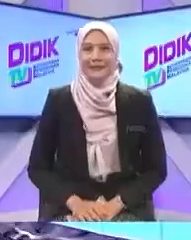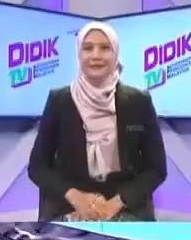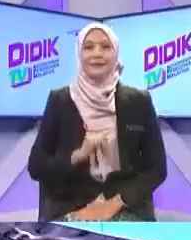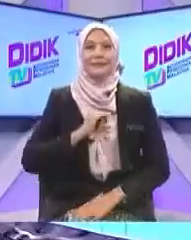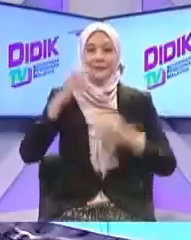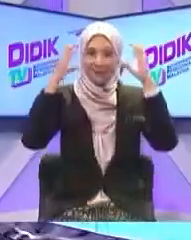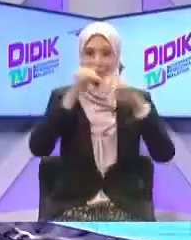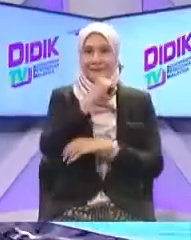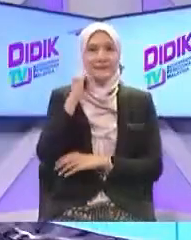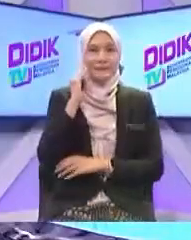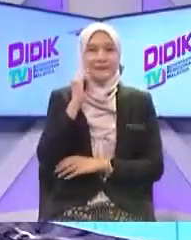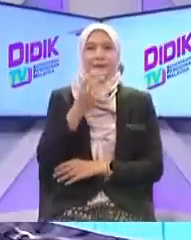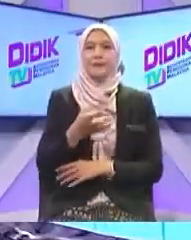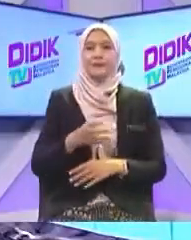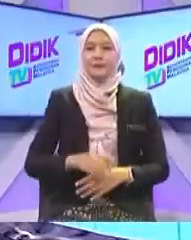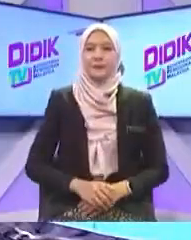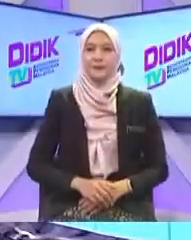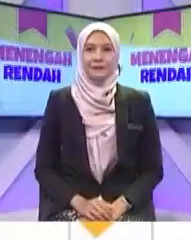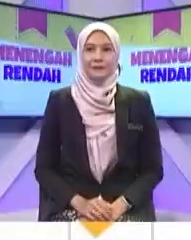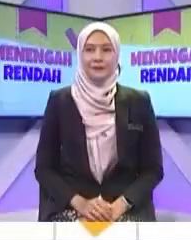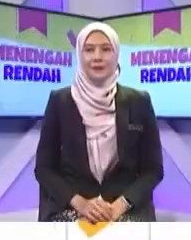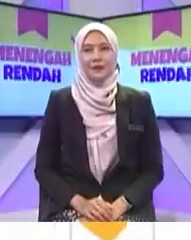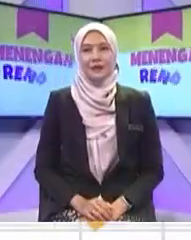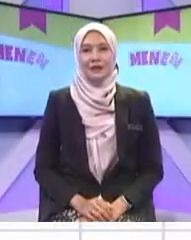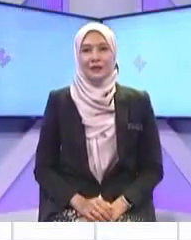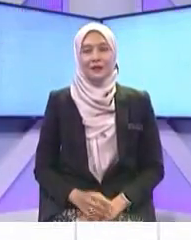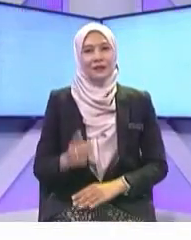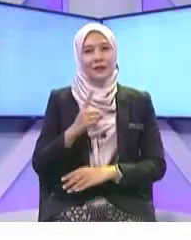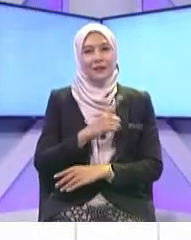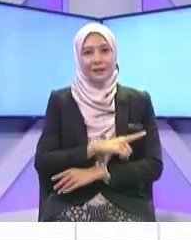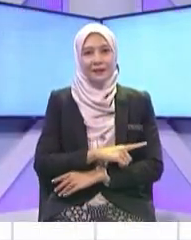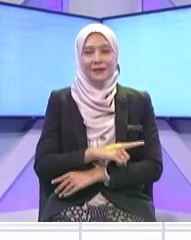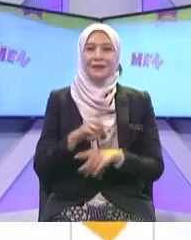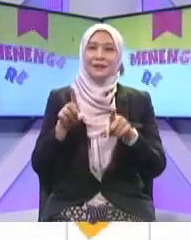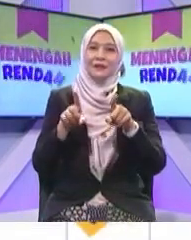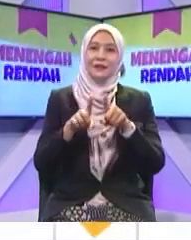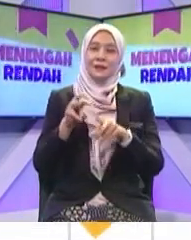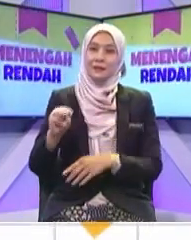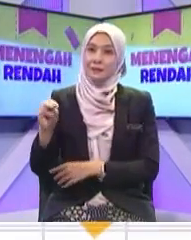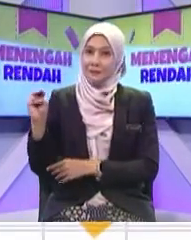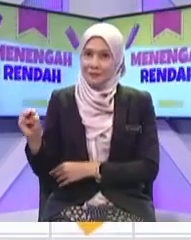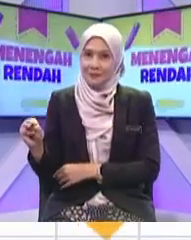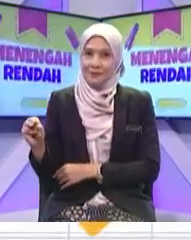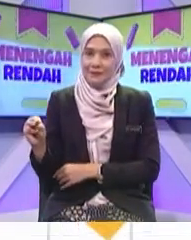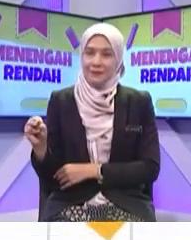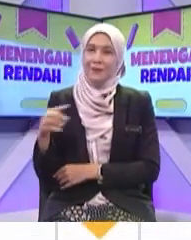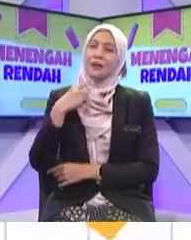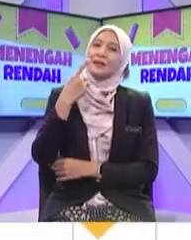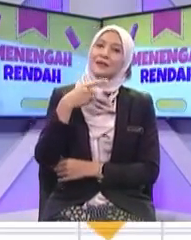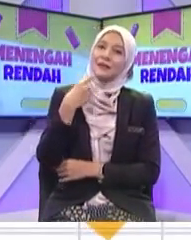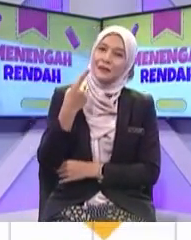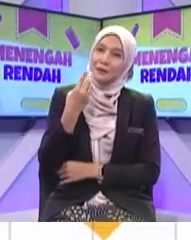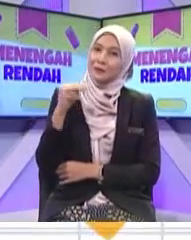Untuk episod hari ni Geografi Tingkatan 2 Baik Pastinya hari ni Kita bersama-sama Dengan murid-murid Cikgu Siapakah mereka Jom kita